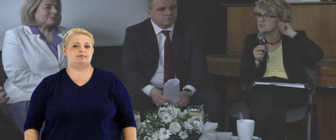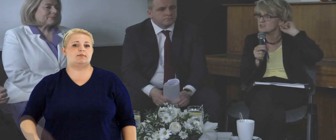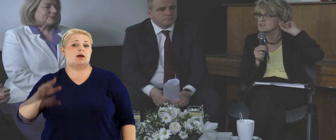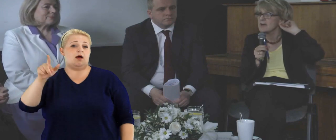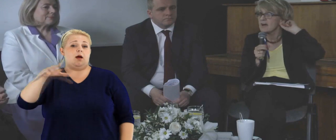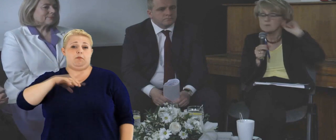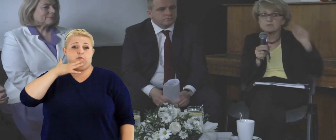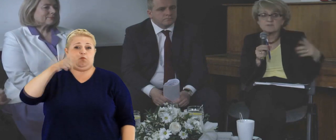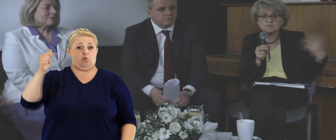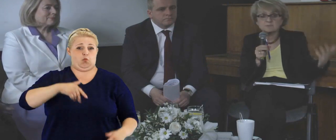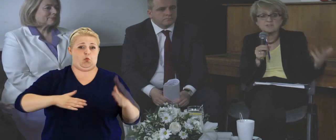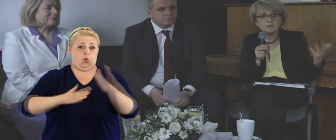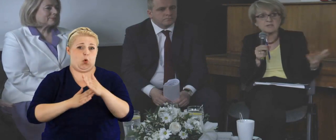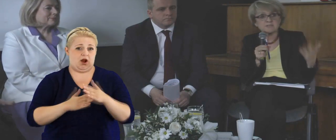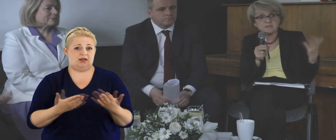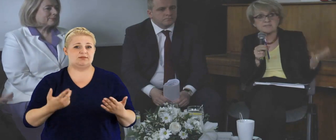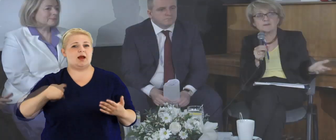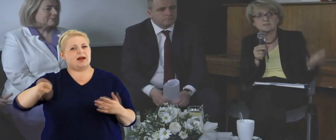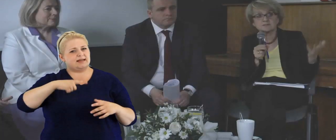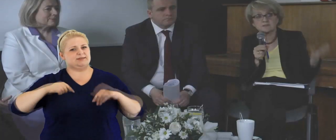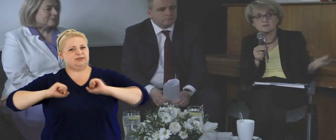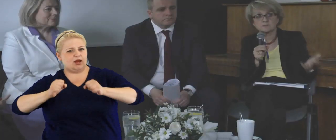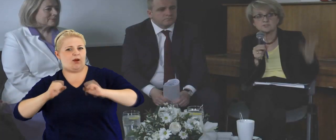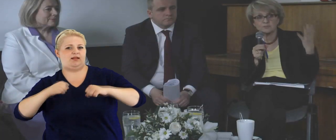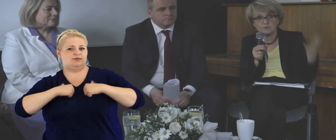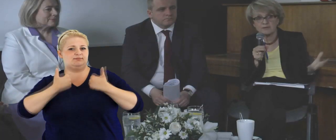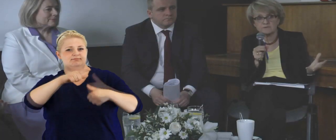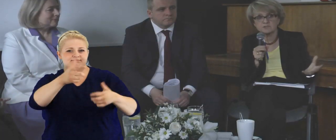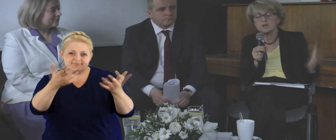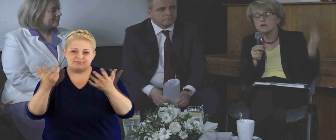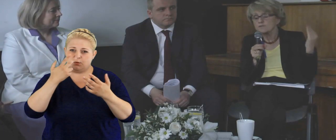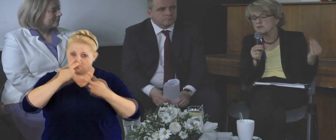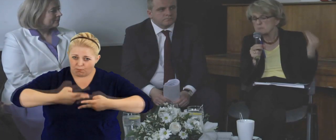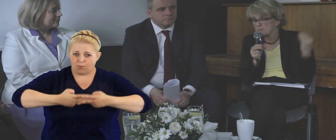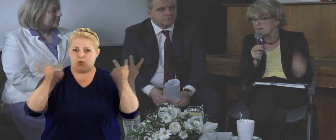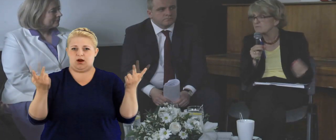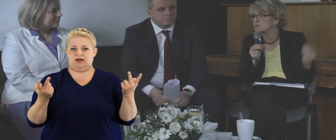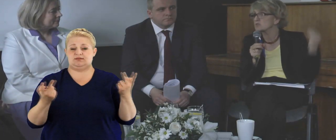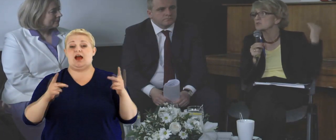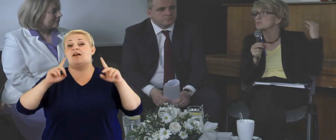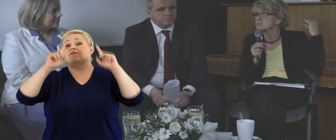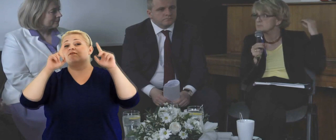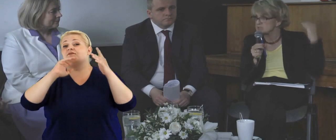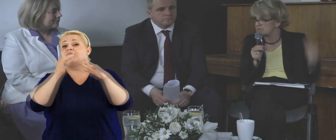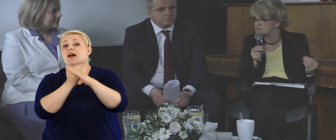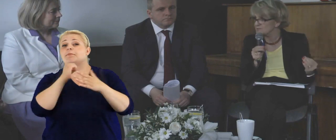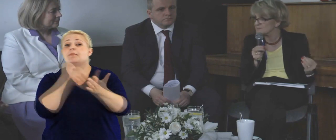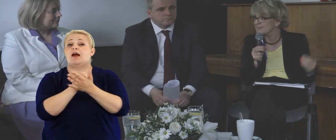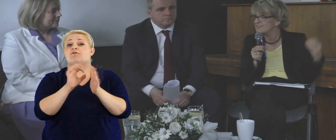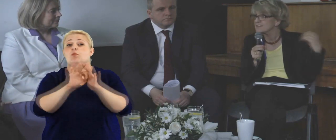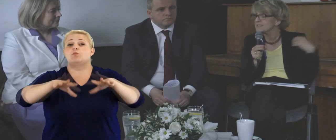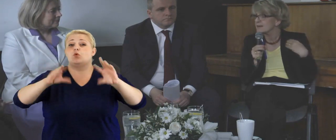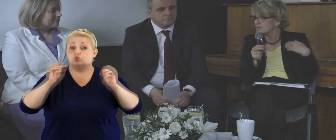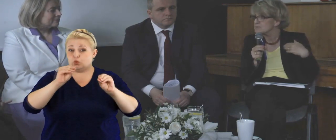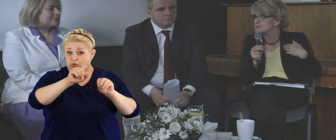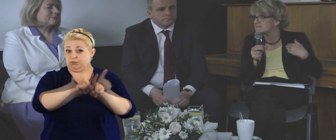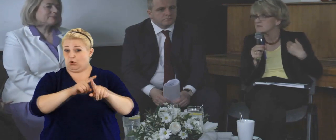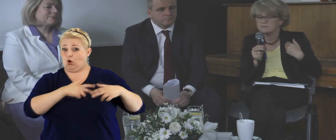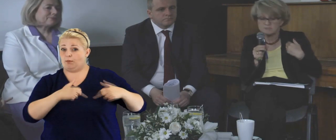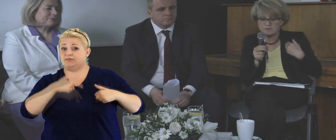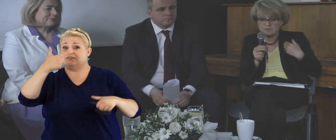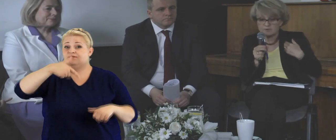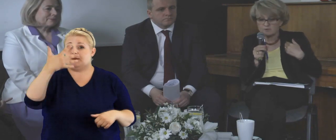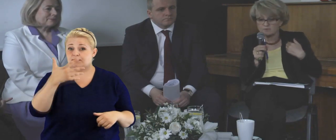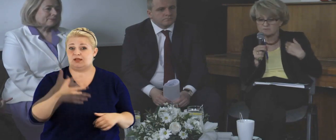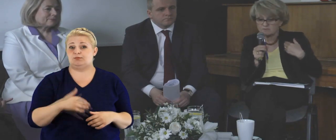czy nie ograniczyć. A my prowadzimy działania zachęcające do tego, żeby się ujawnić. Firmy prawne od początku były przeciw. Wtedy jak komisja